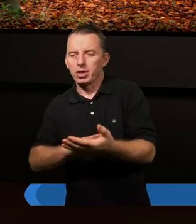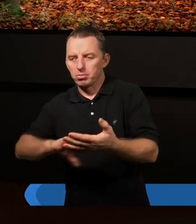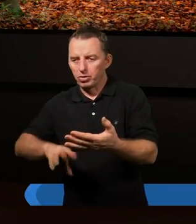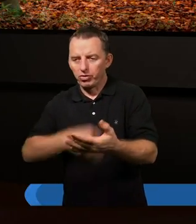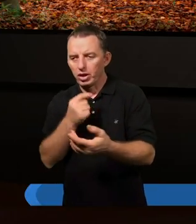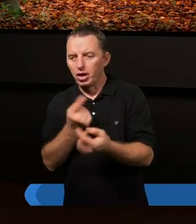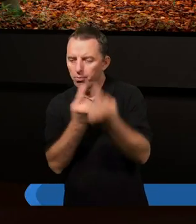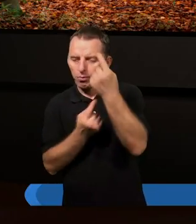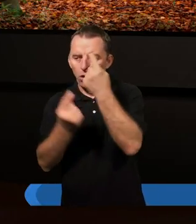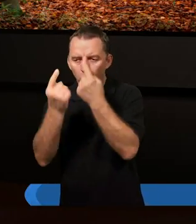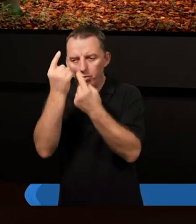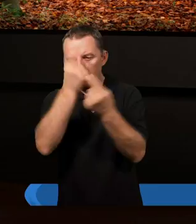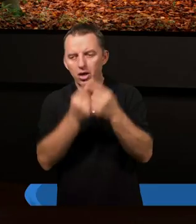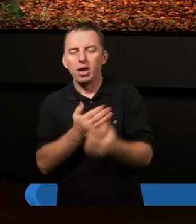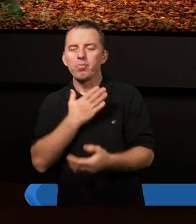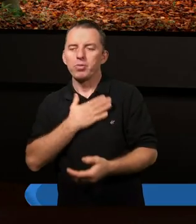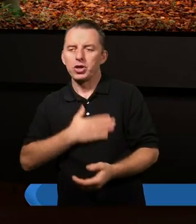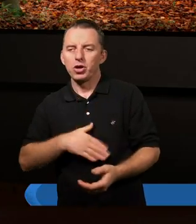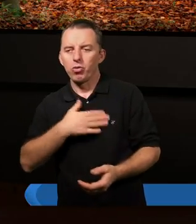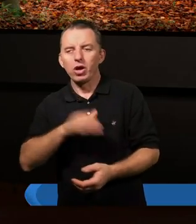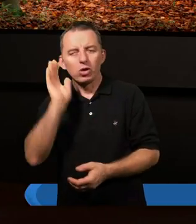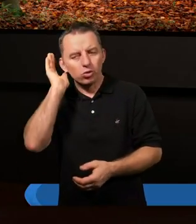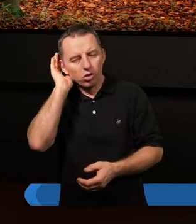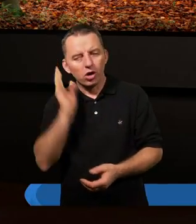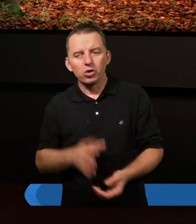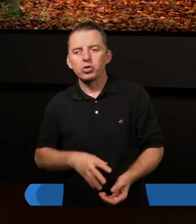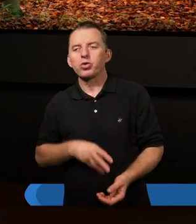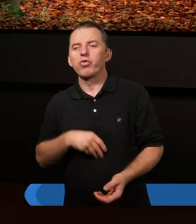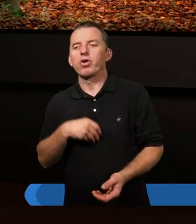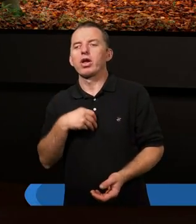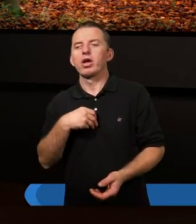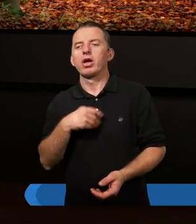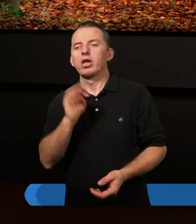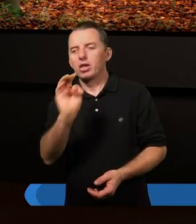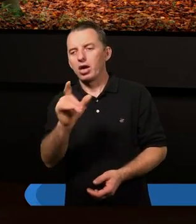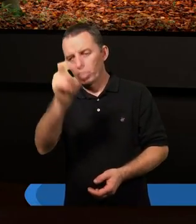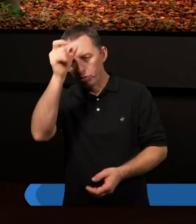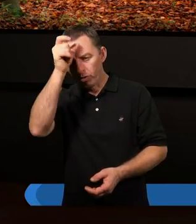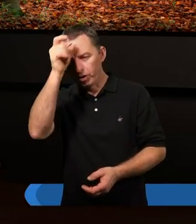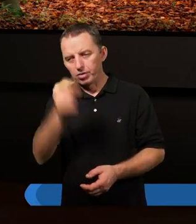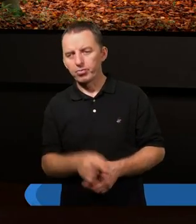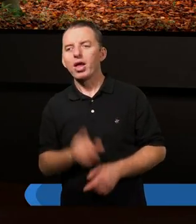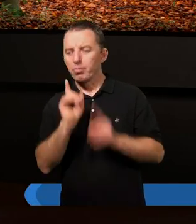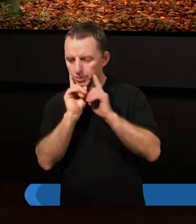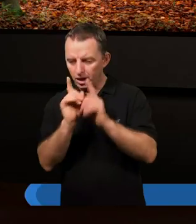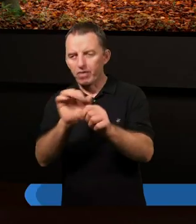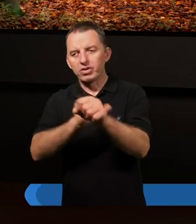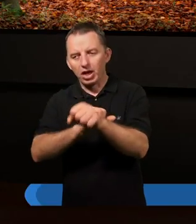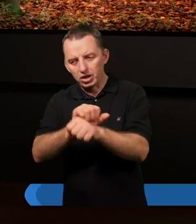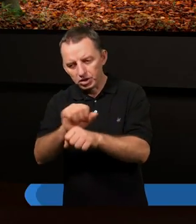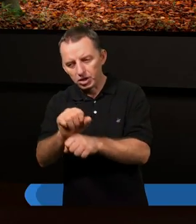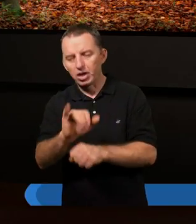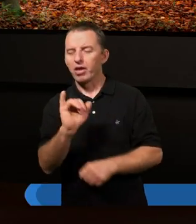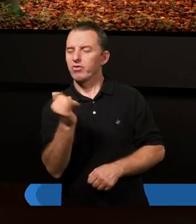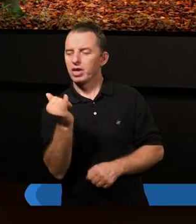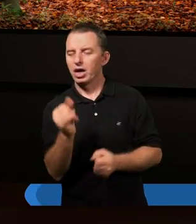pomyśleć z naszych miłych słuchaczy, że święty to jest jakiś ekstra człowiek i tak dalej. Prawda, jest. Ale w